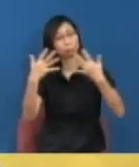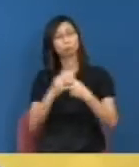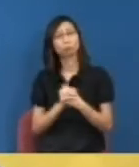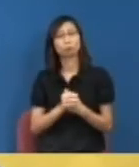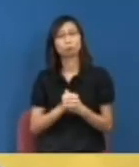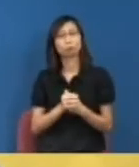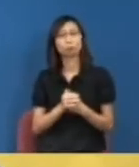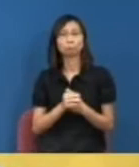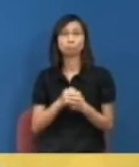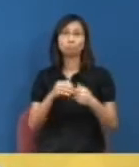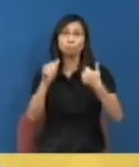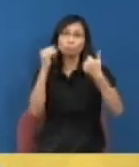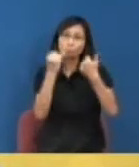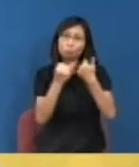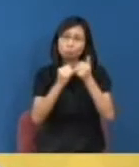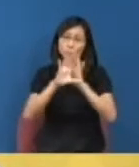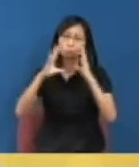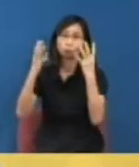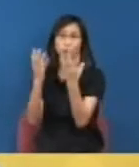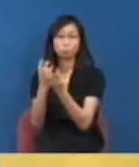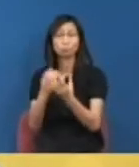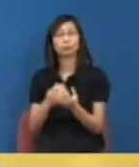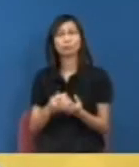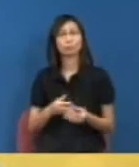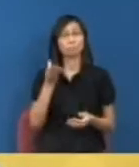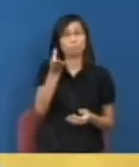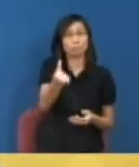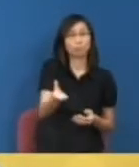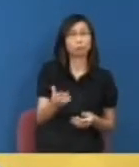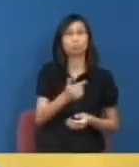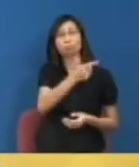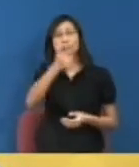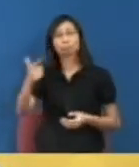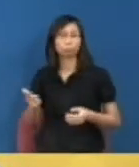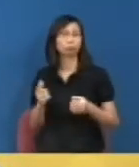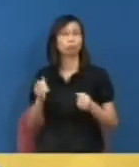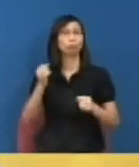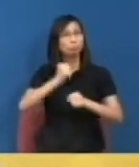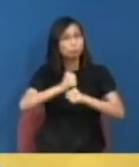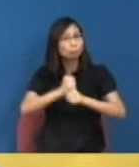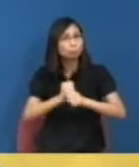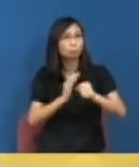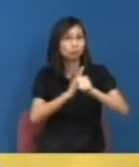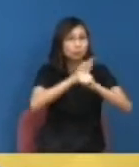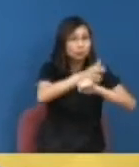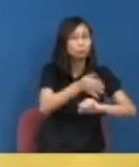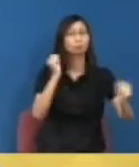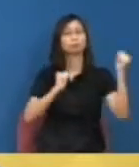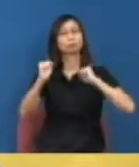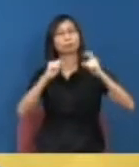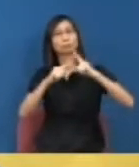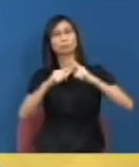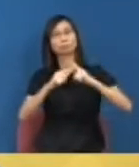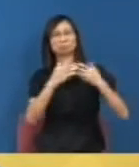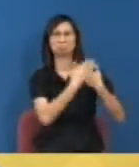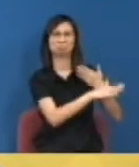建制其實亦都比一些很想搞活動社會運動的人離棄了退棄了你見到近年冒起